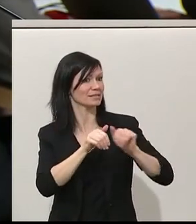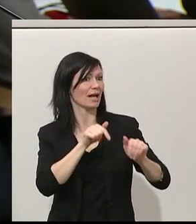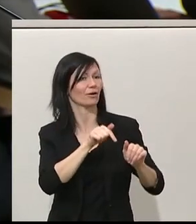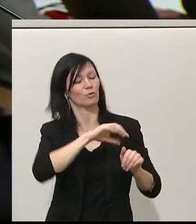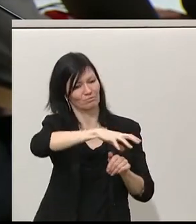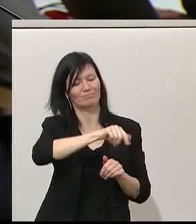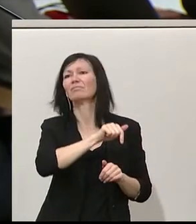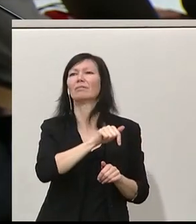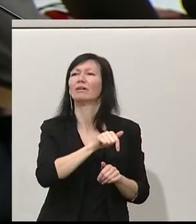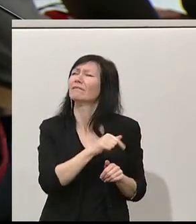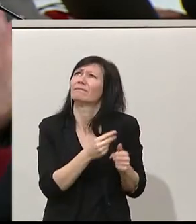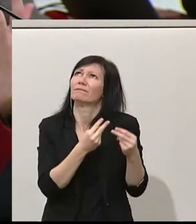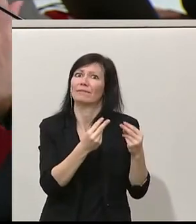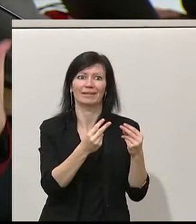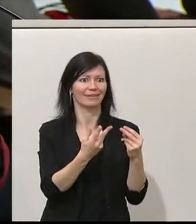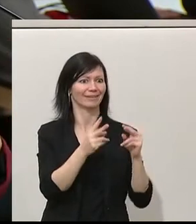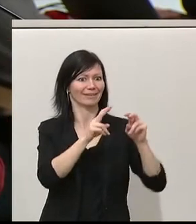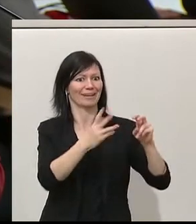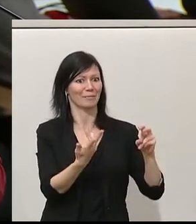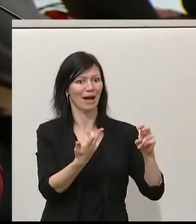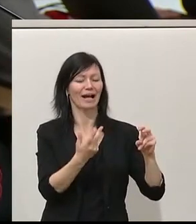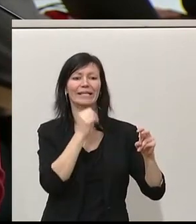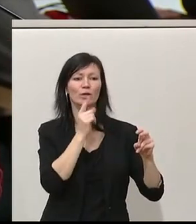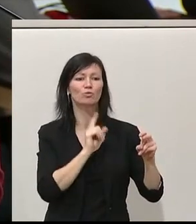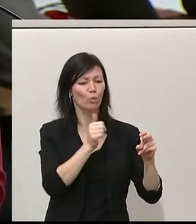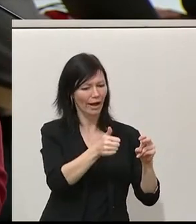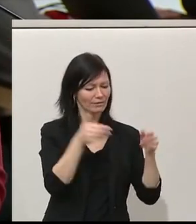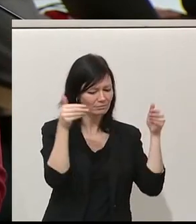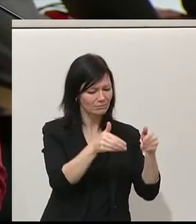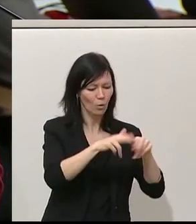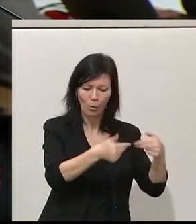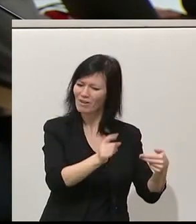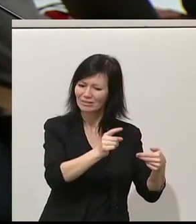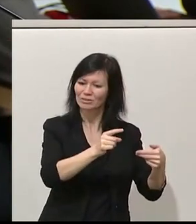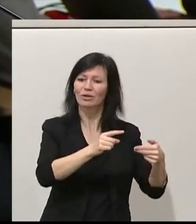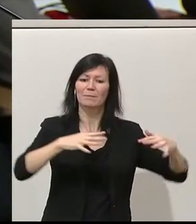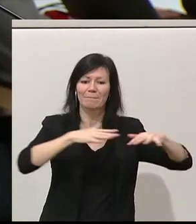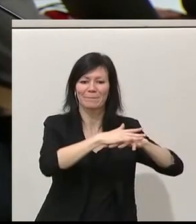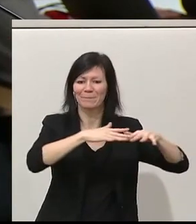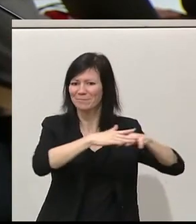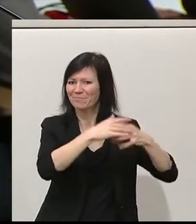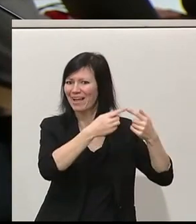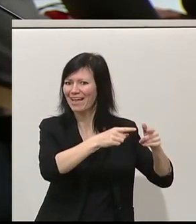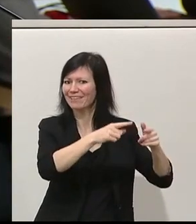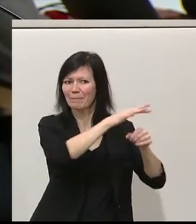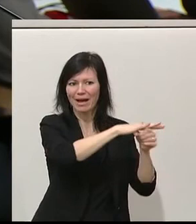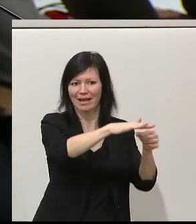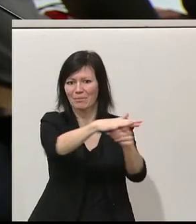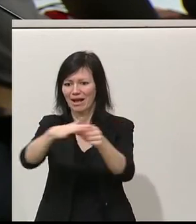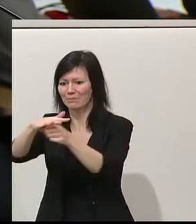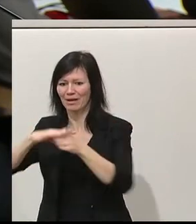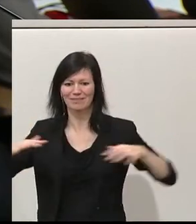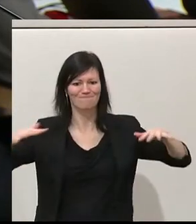einige der zentralen Stellhebel sektorübergreifend auch zusammendenken und anwenden kann, worauf ich mich sehr freue.